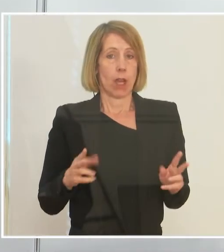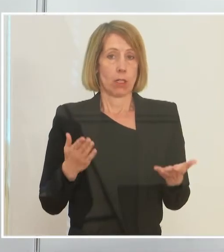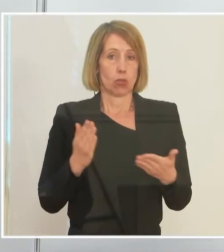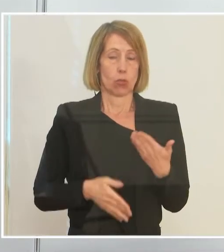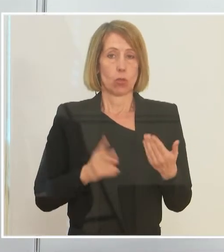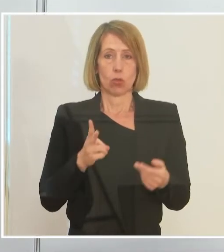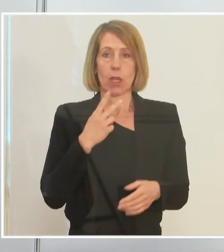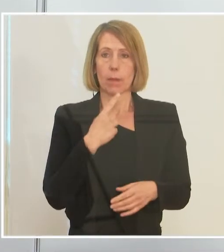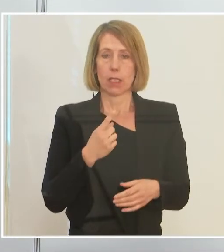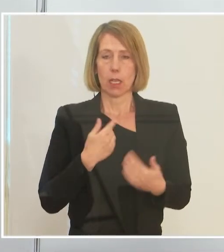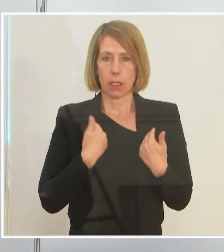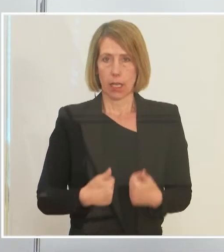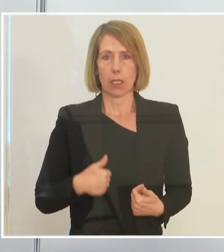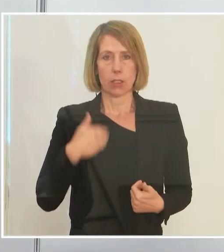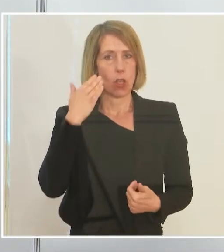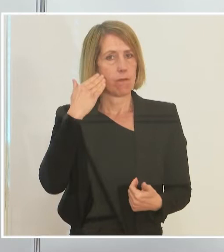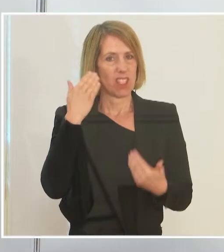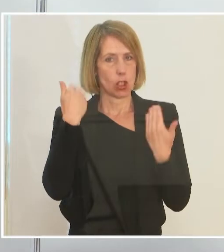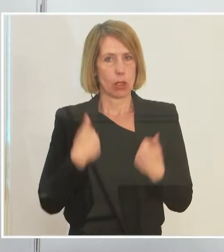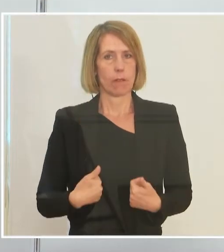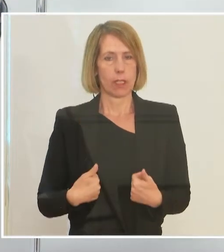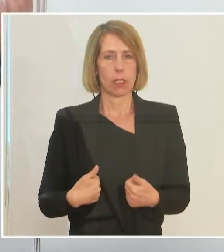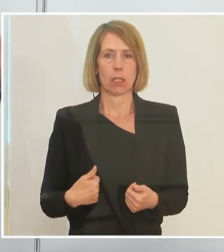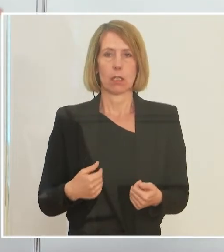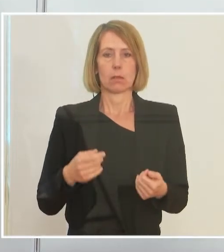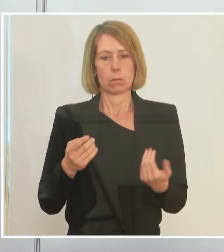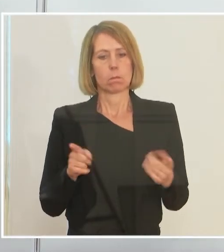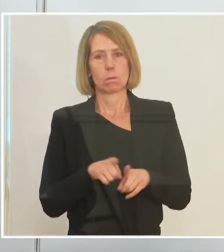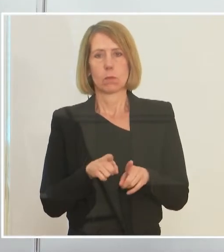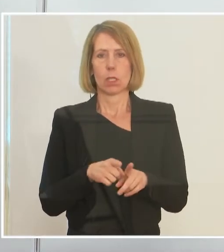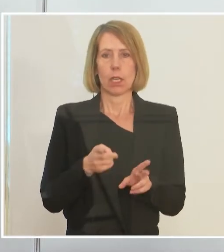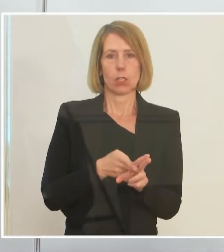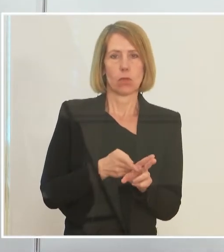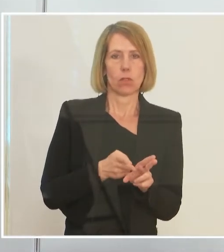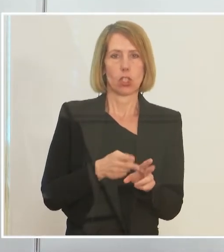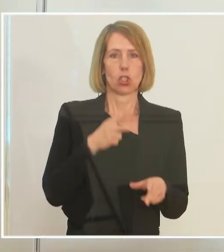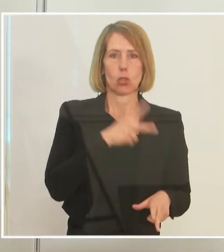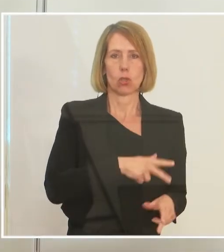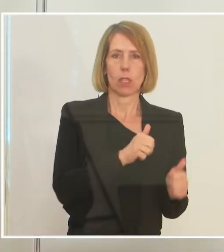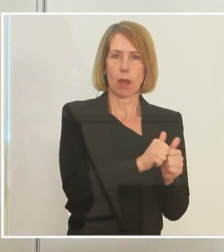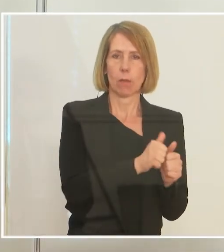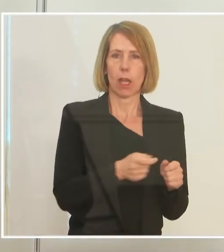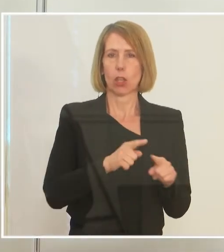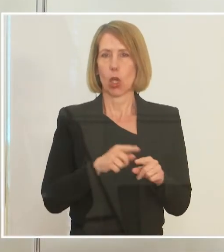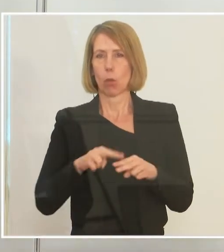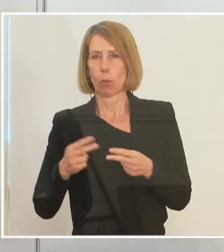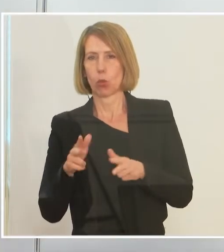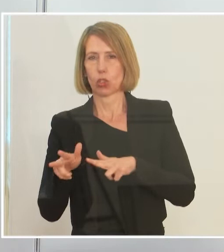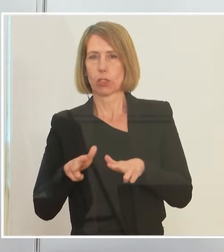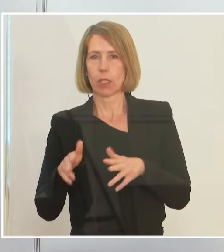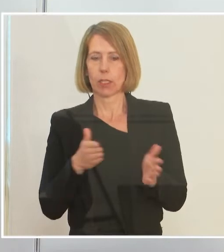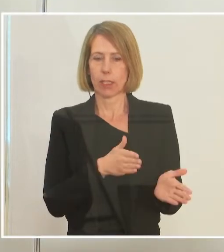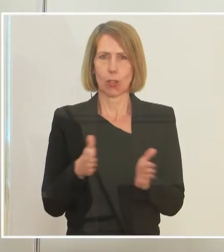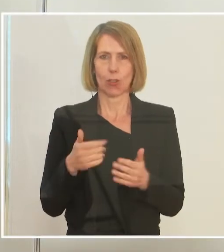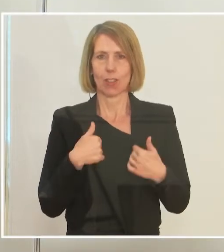als Wissenschaftler, der sozusagen gleiche Distanz zur Regierung und den Sozialpartnern hat, im Endeffekt wird daher auf die